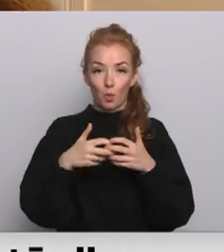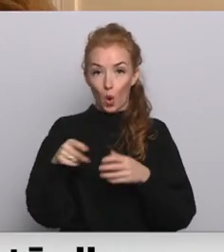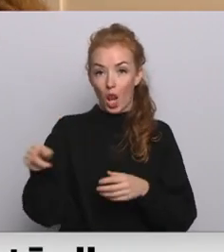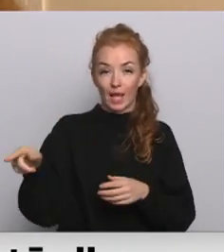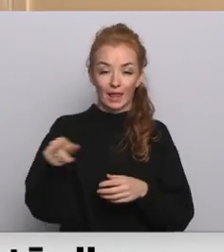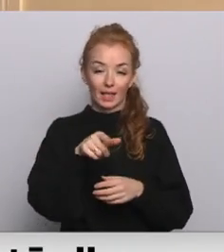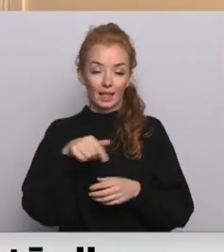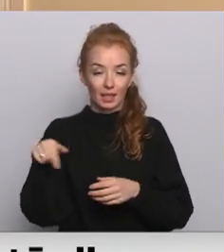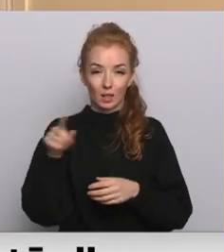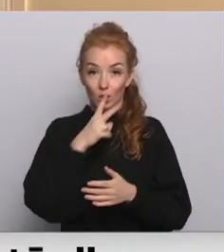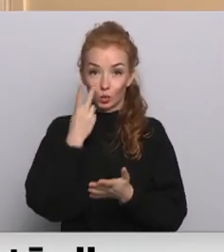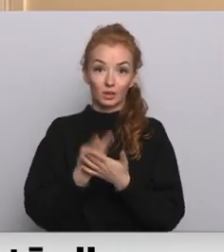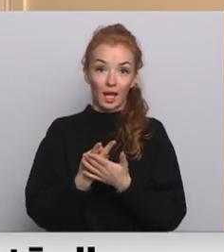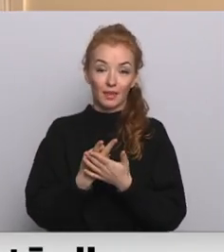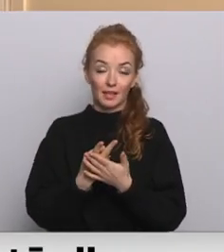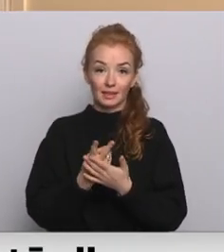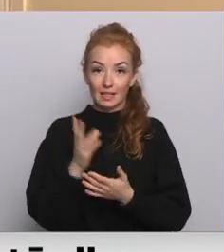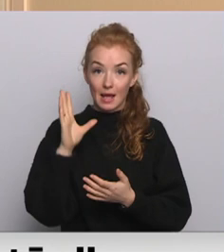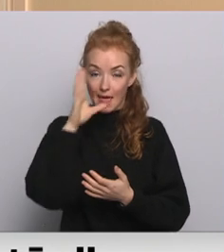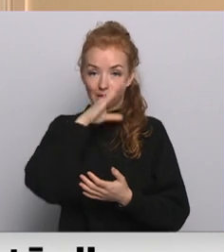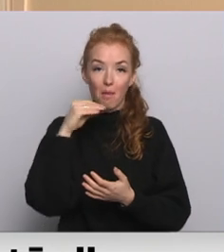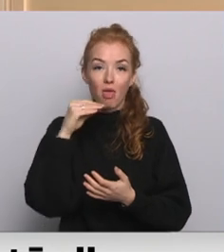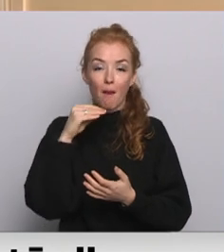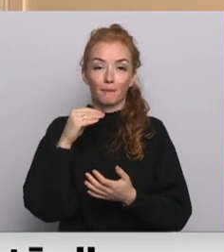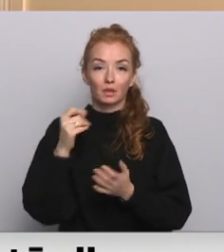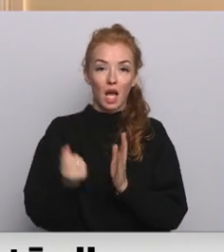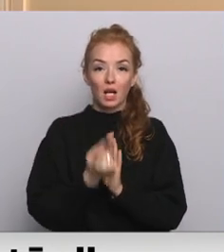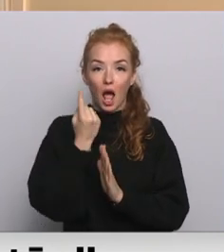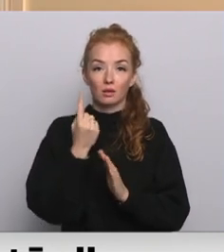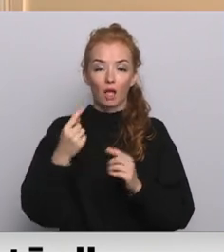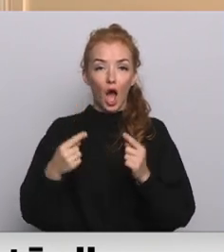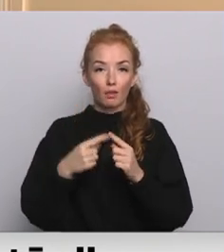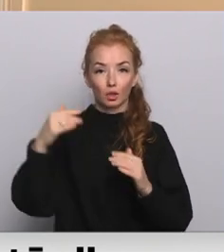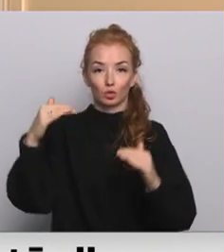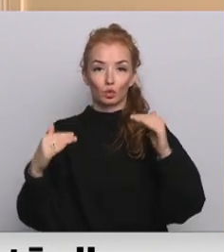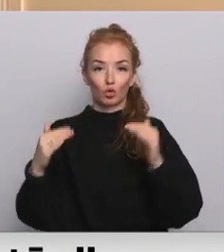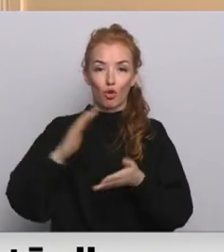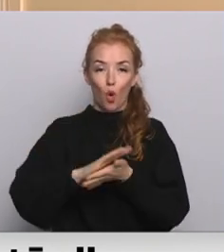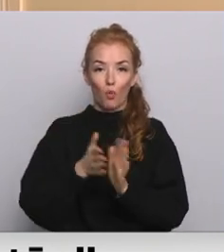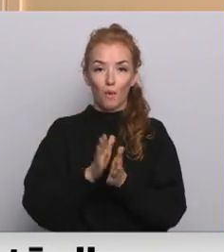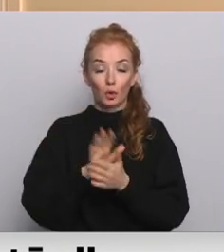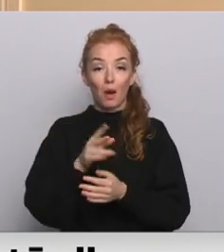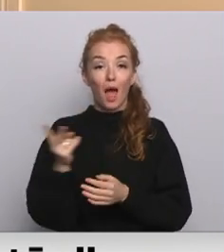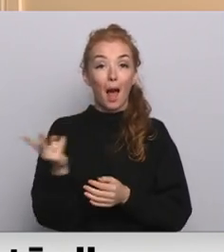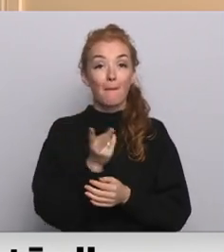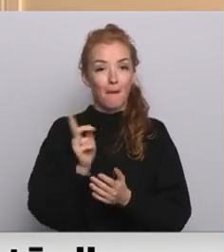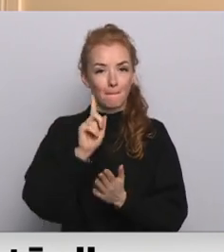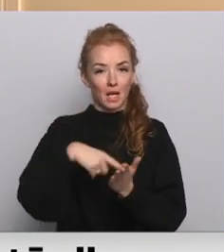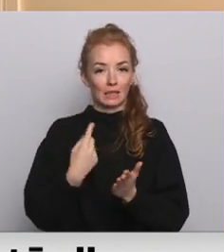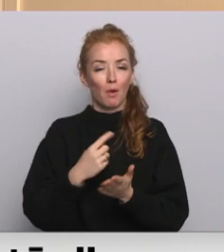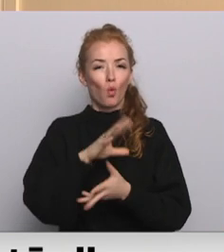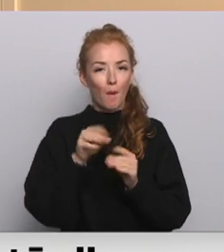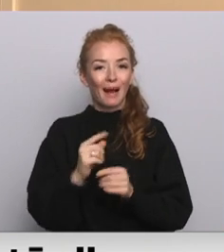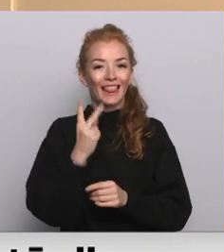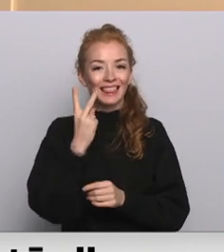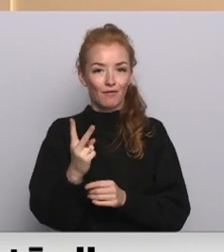uzskatīs par iespējamu rast samērīgus kompromissus par abām prasībām, jo prasības ir divas.